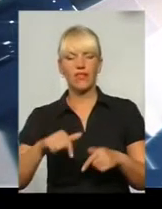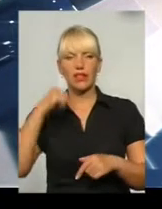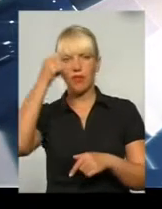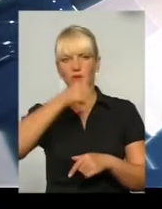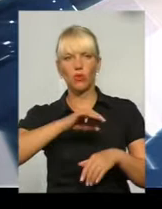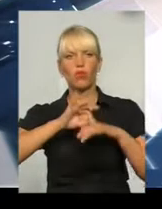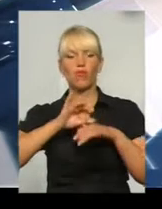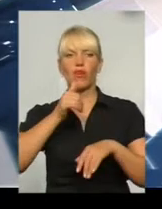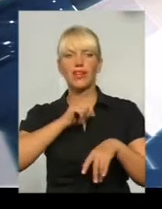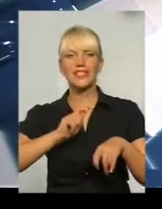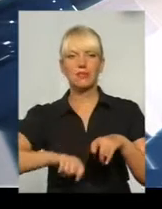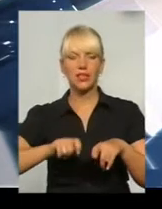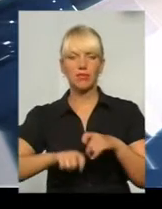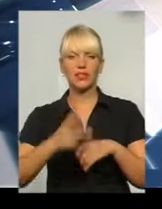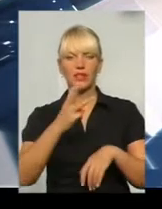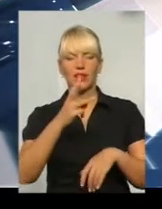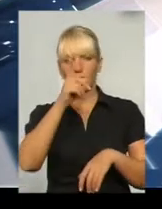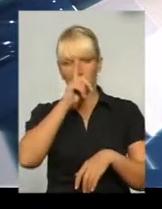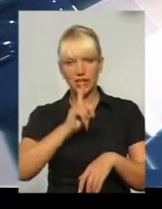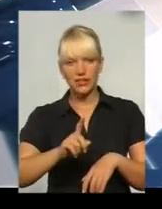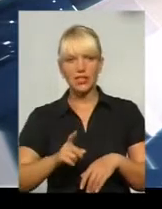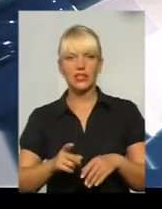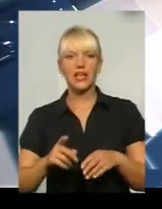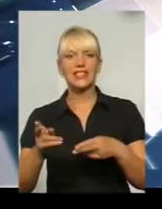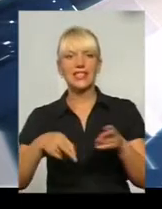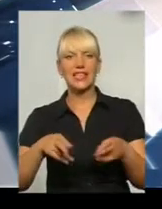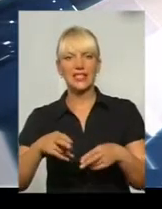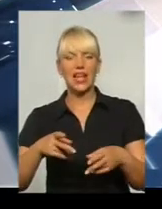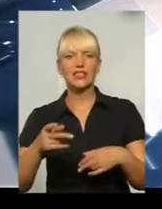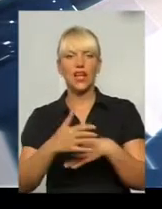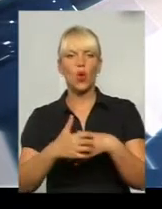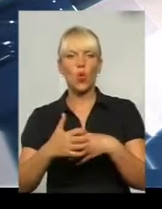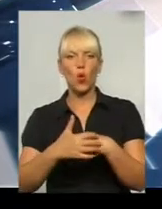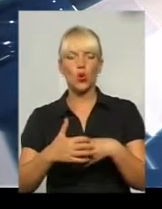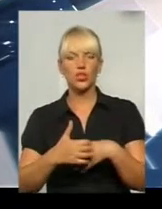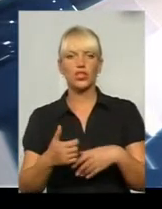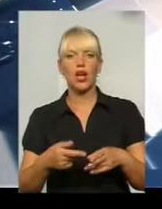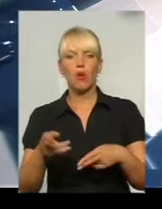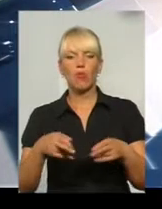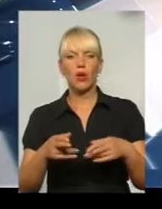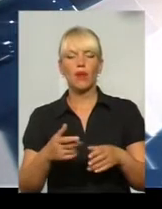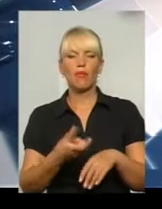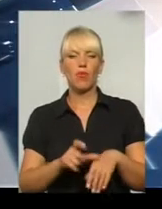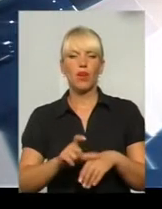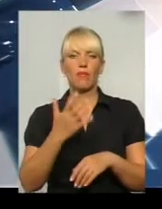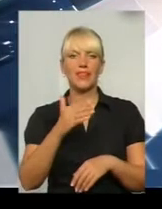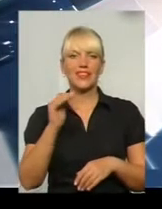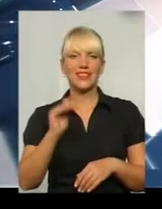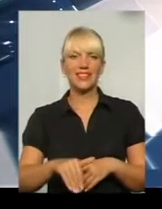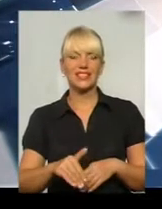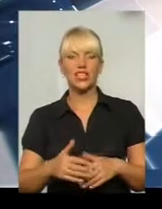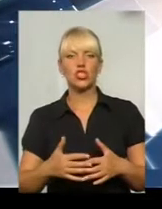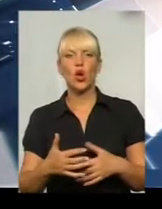проведено 3 місяці. Тривізація дзвіжних котиків, просто дзвіжуємо більше пяти тисяч котиків,